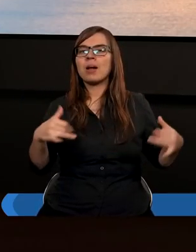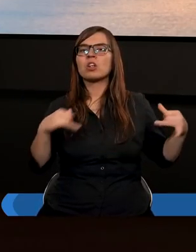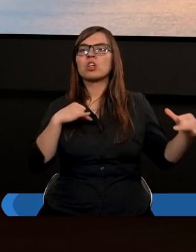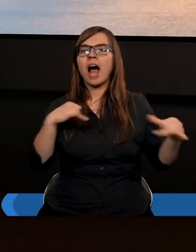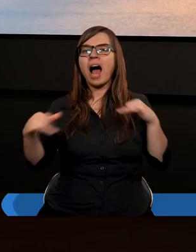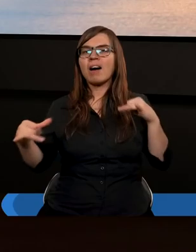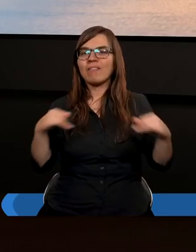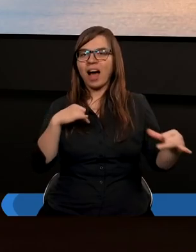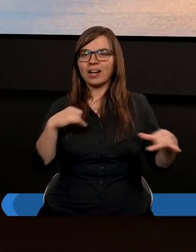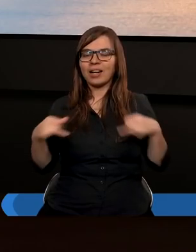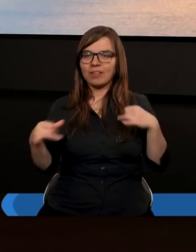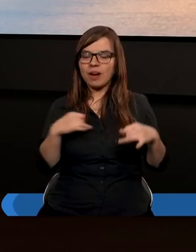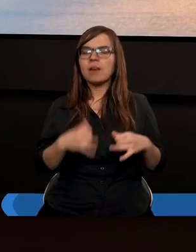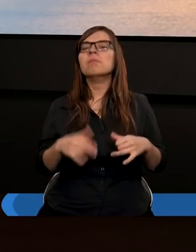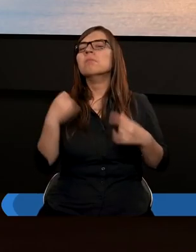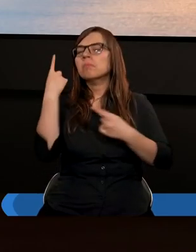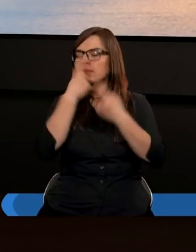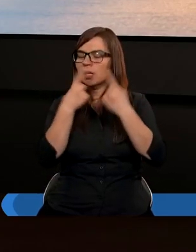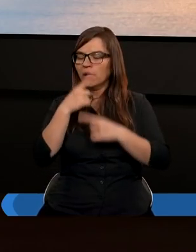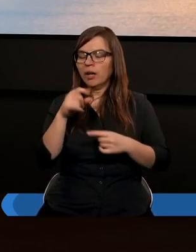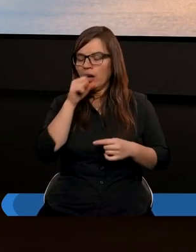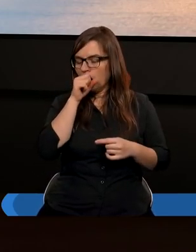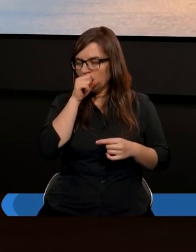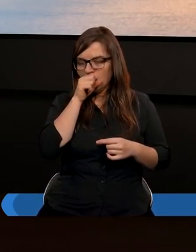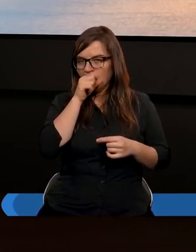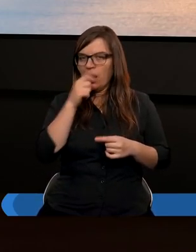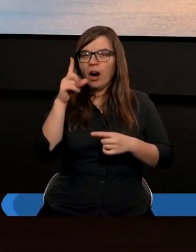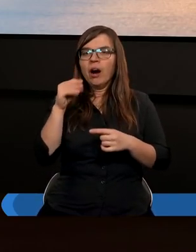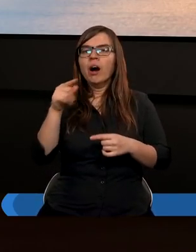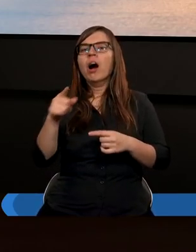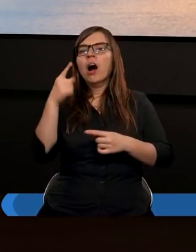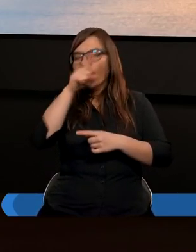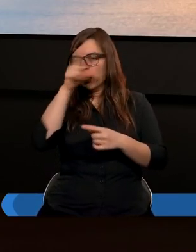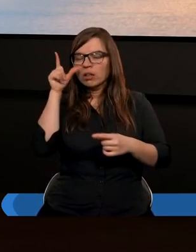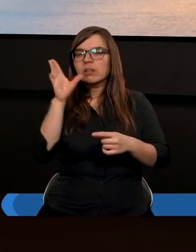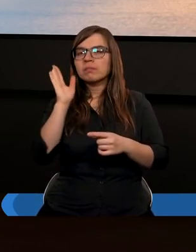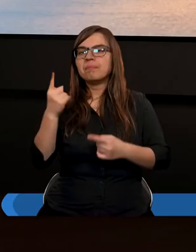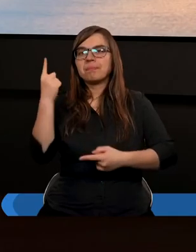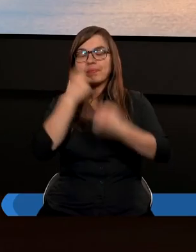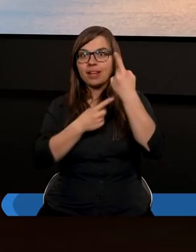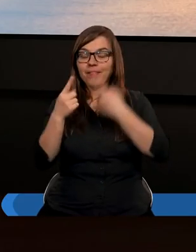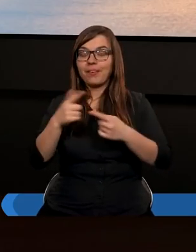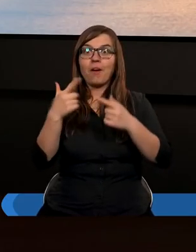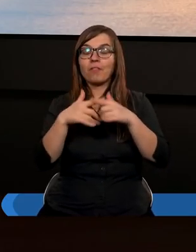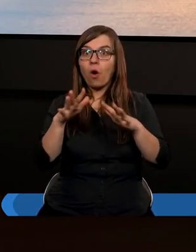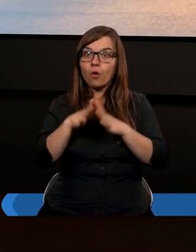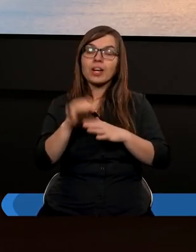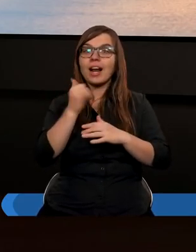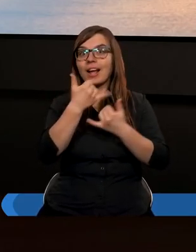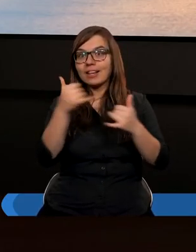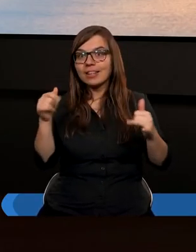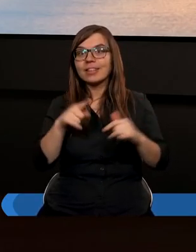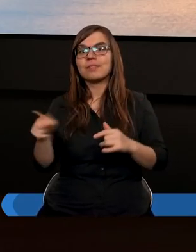i myślę, że ludzie zastanowią się nad tym i w Kościele i ci, którzy